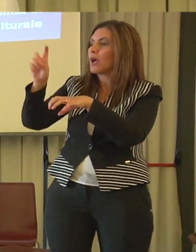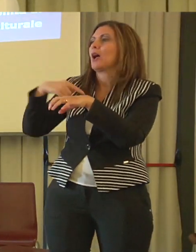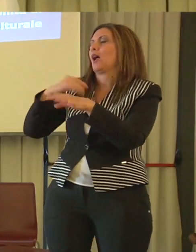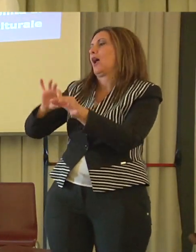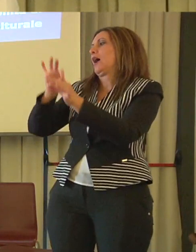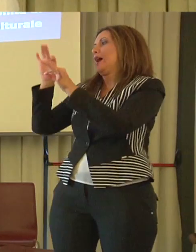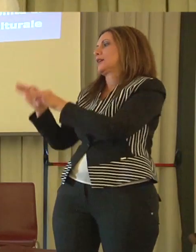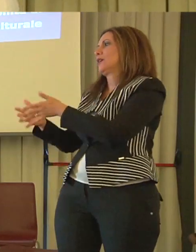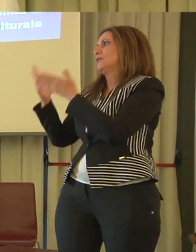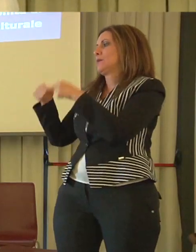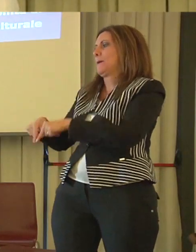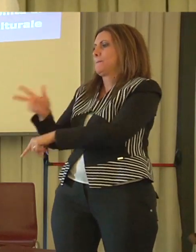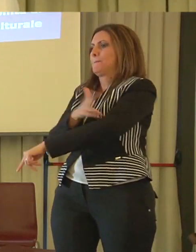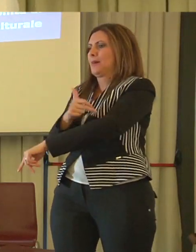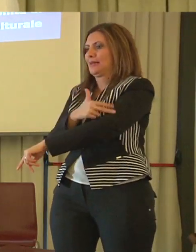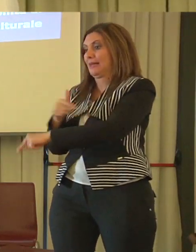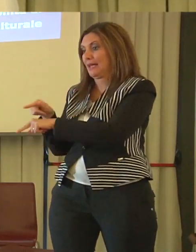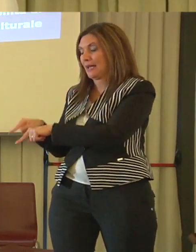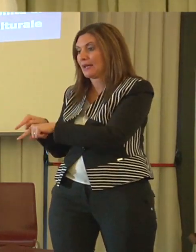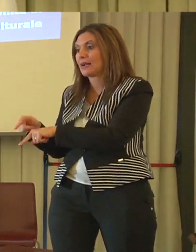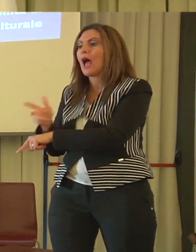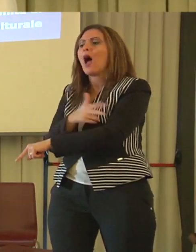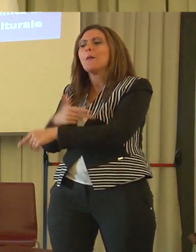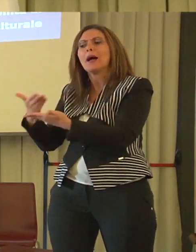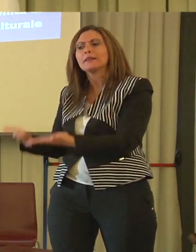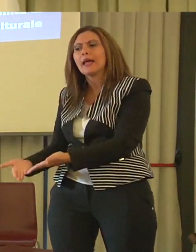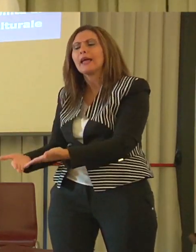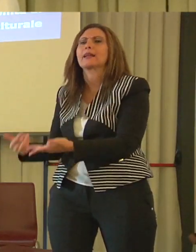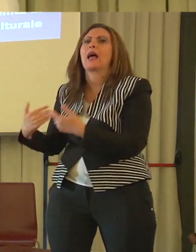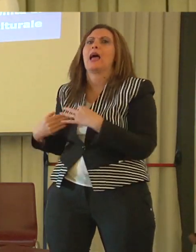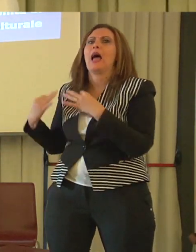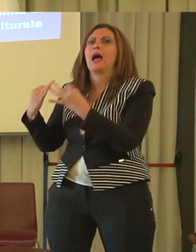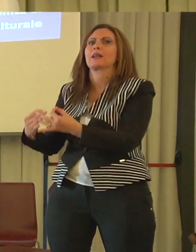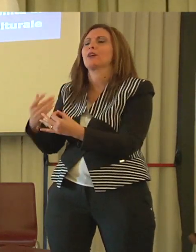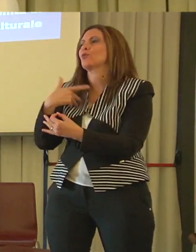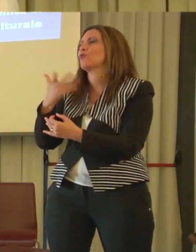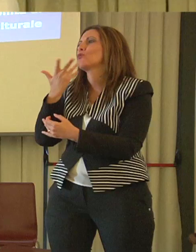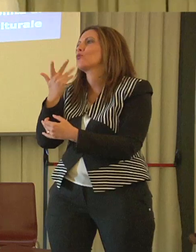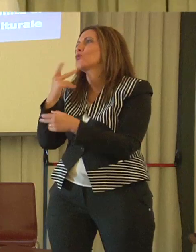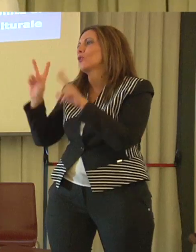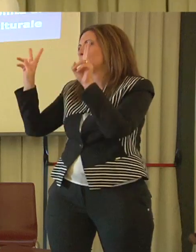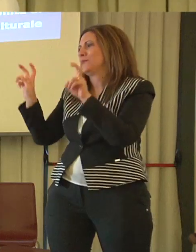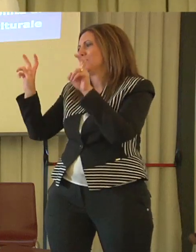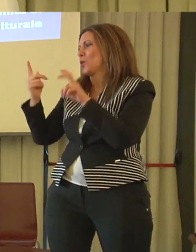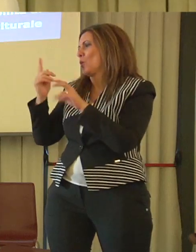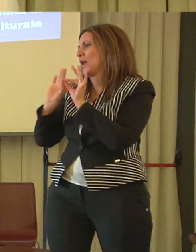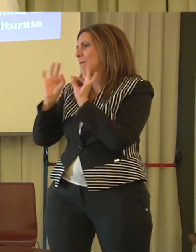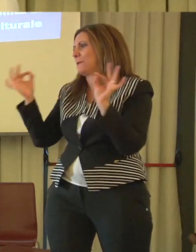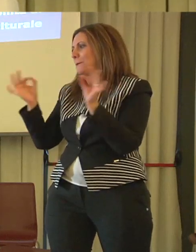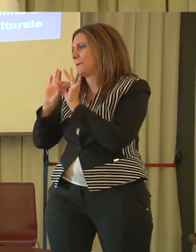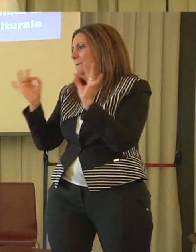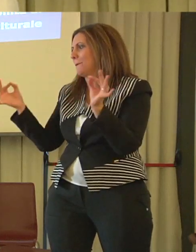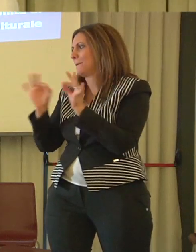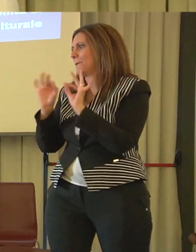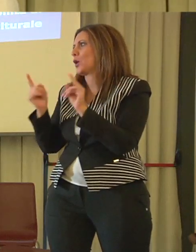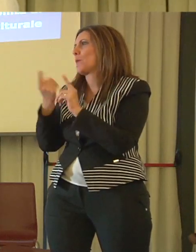Ora, Matera, potrei utilizzare un termine che ha utilizzato un noto critico d'arte, molto discutibile per la